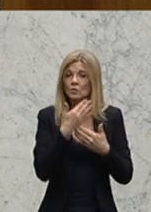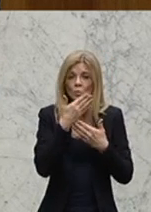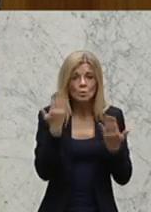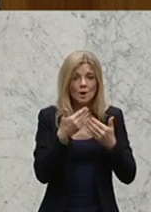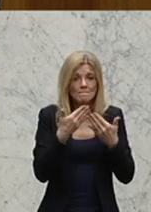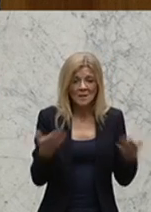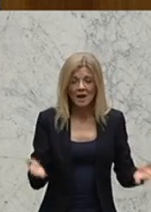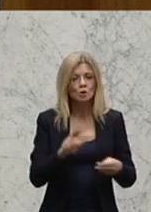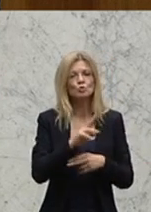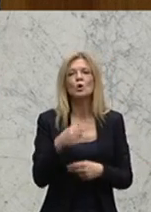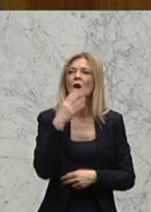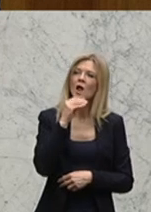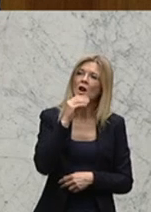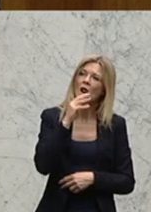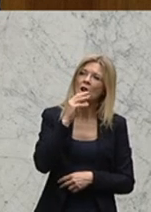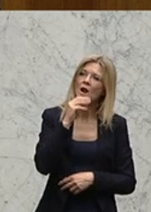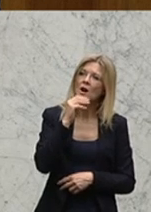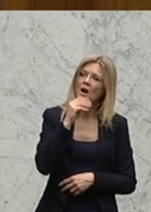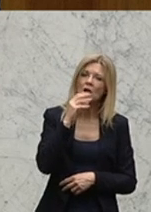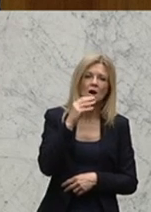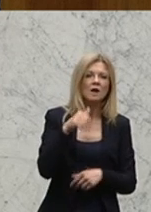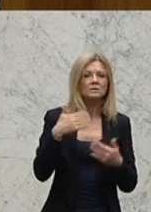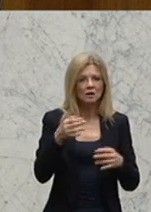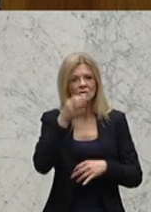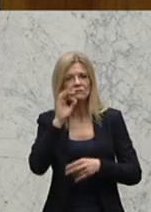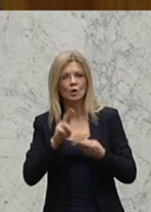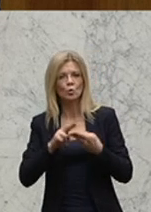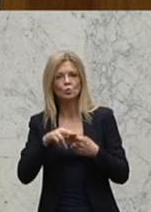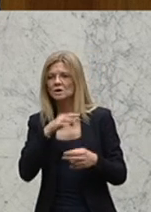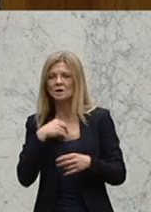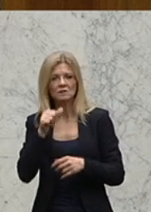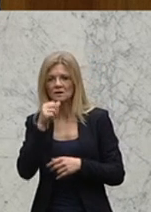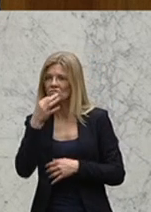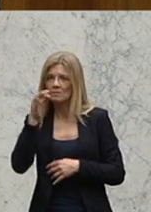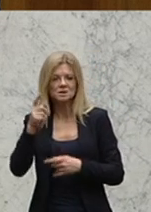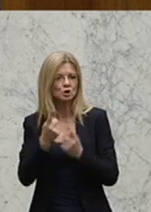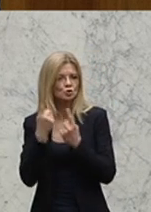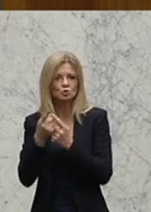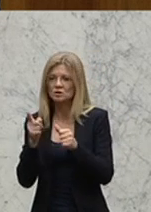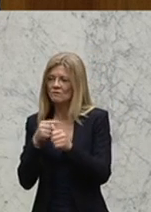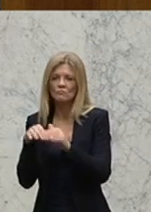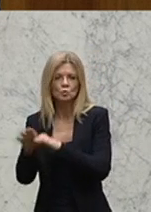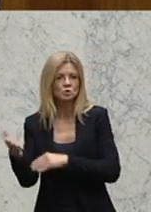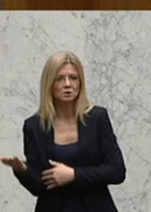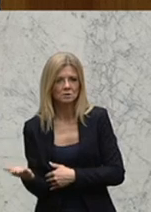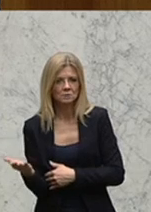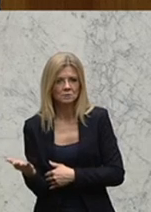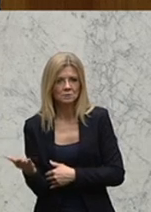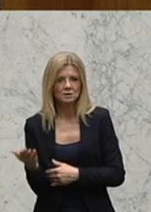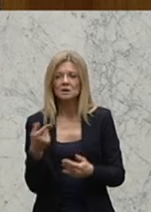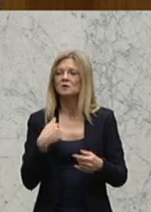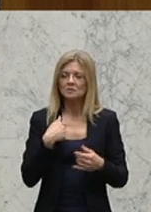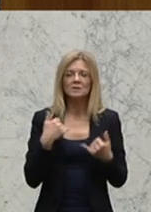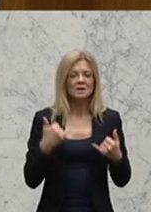zu tun, als nur Lippenbekenntnisse abzugeben, wird es Frauen und Kindern auf der Flucht auch nicht besser gehen. Und das ist so ein wichtiges Thema. Ich bin froh, dass wir die Diskussion